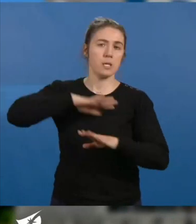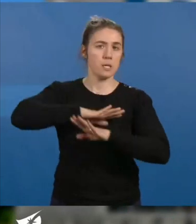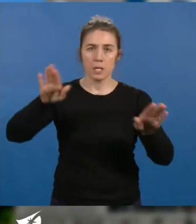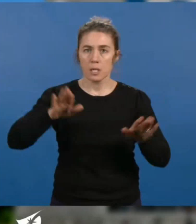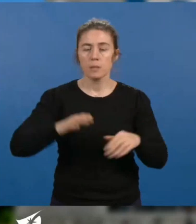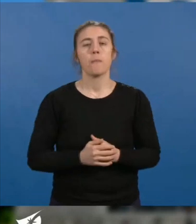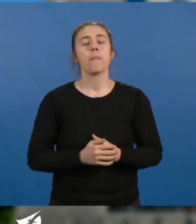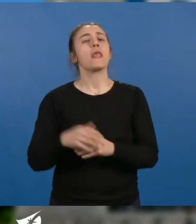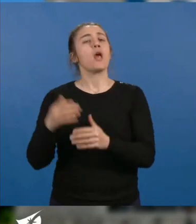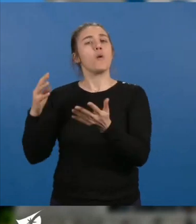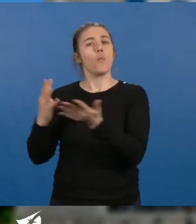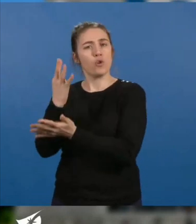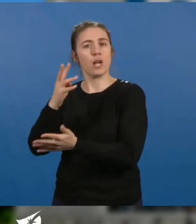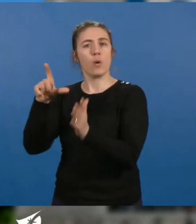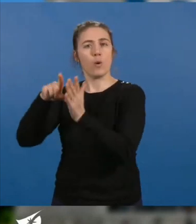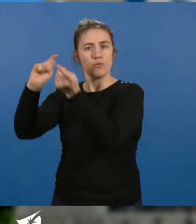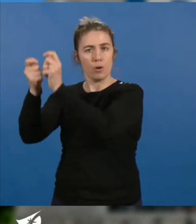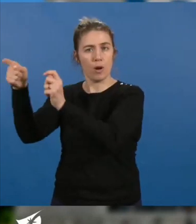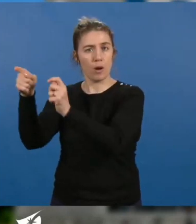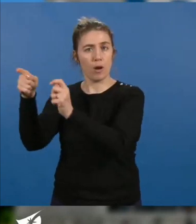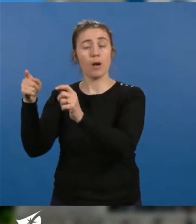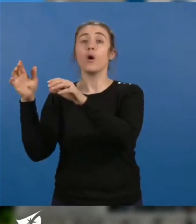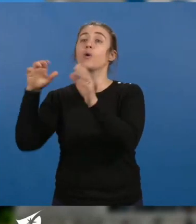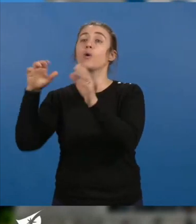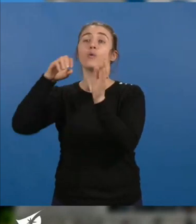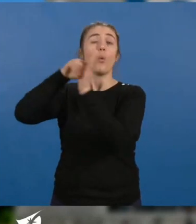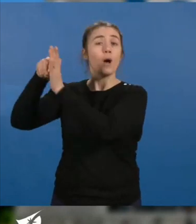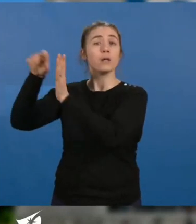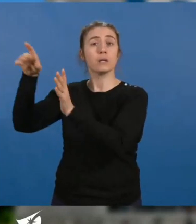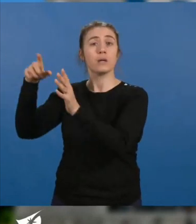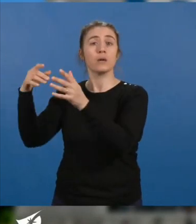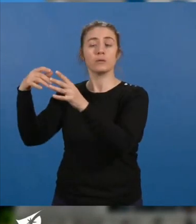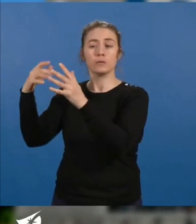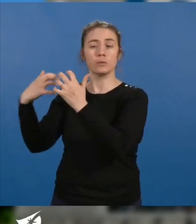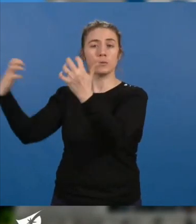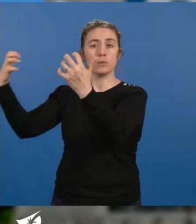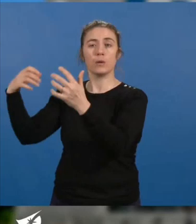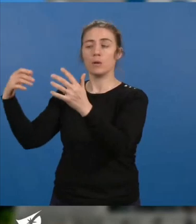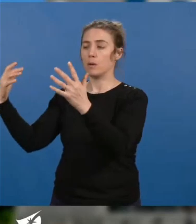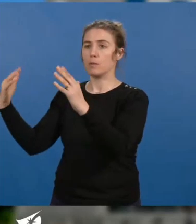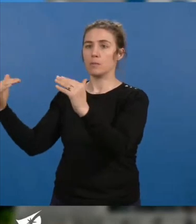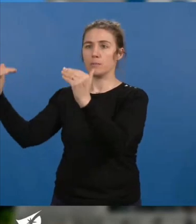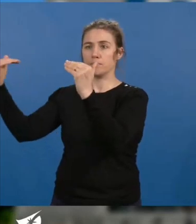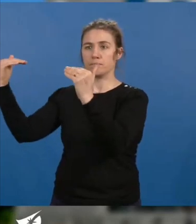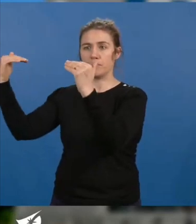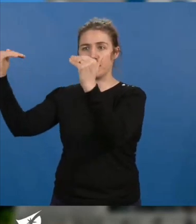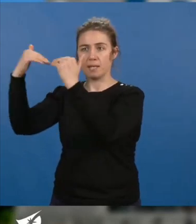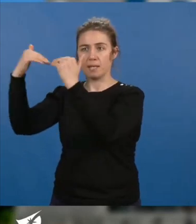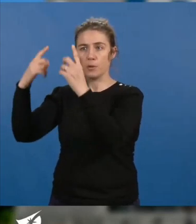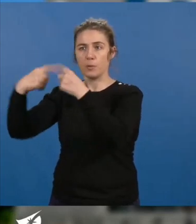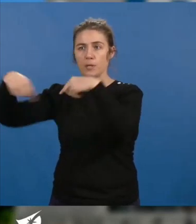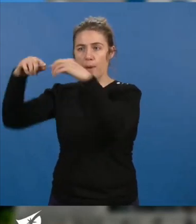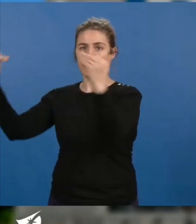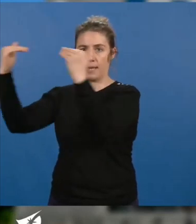concocté par les droites en commission paritaire, avec sénateurs et sénatrices et députés Renaissance, n'a ni